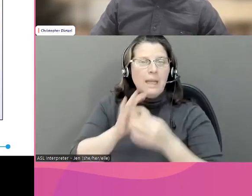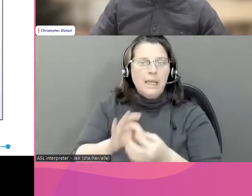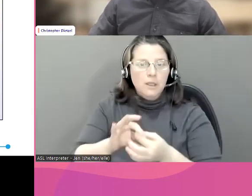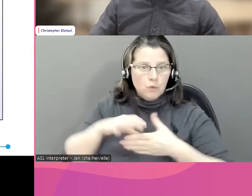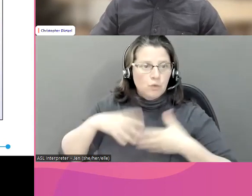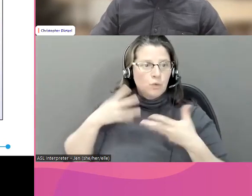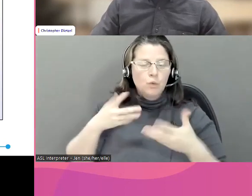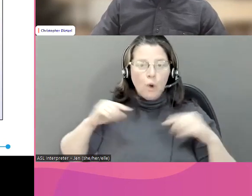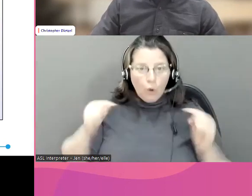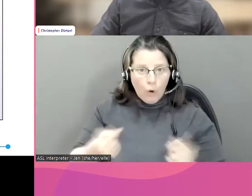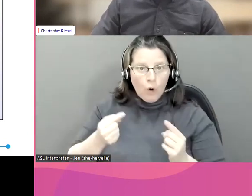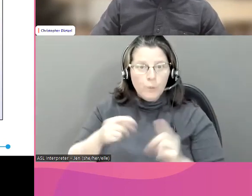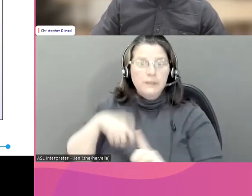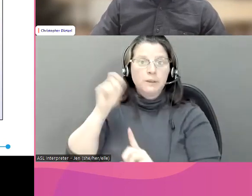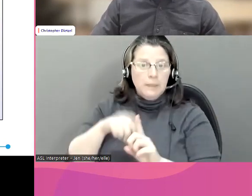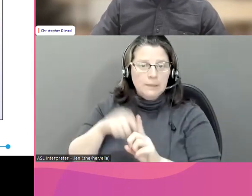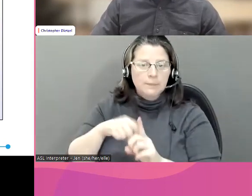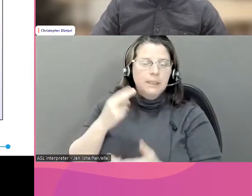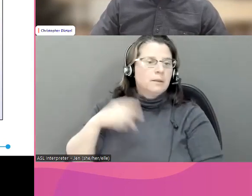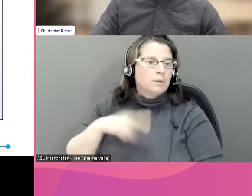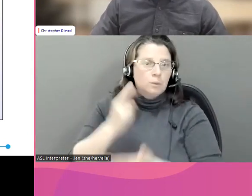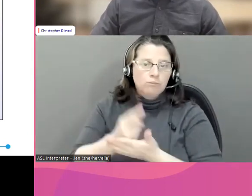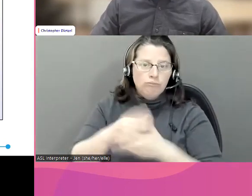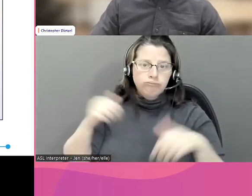en matière d'hastèlement et de préjudice numérique.